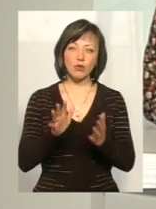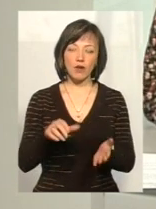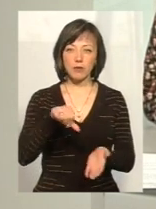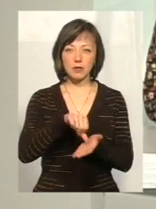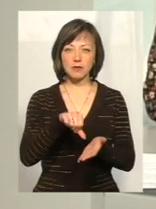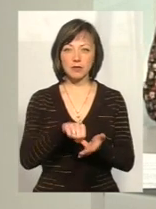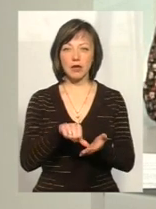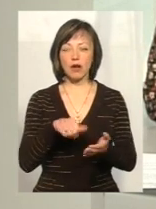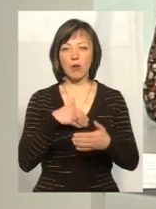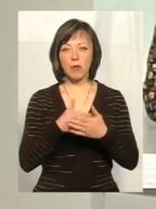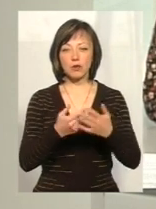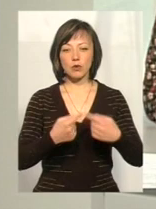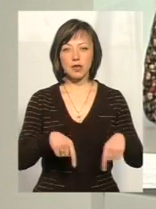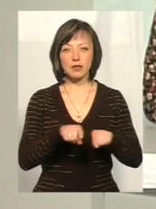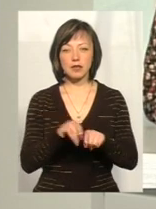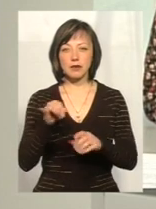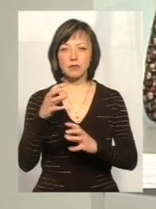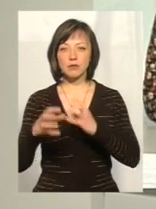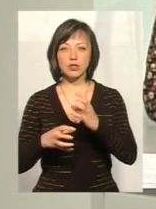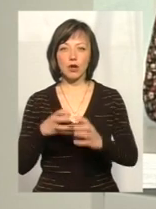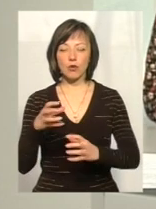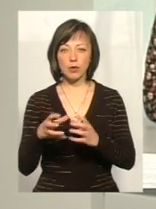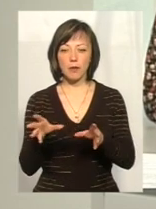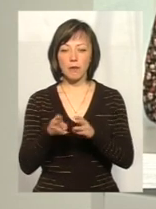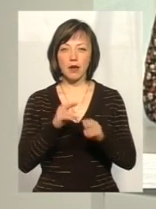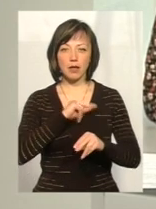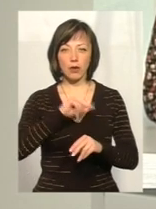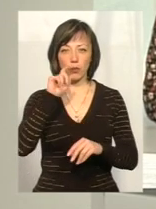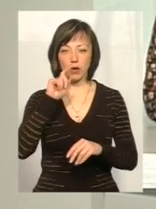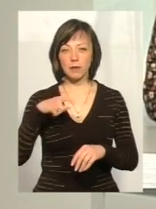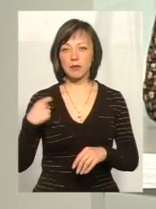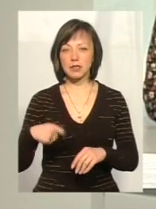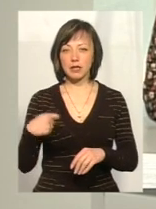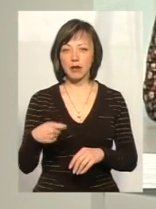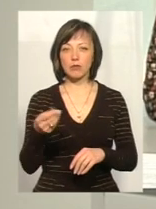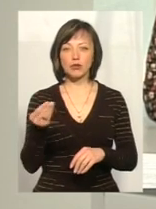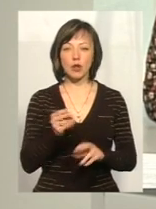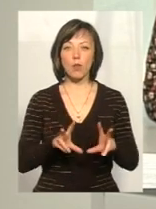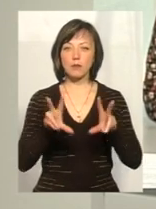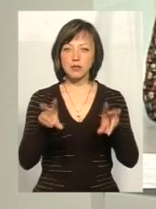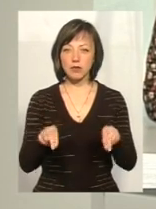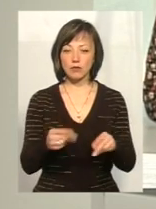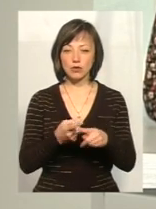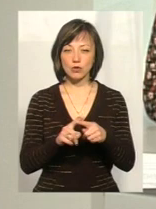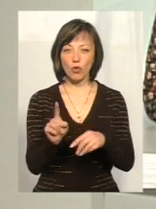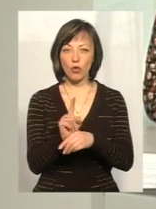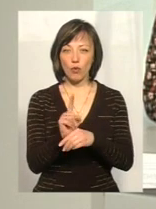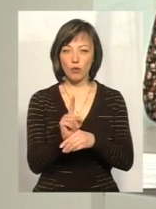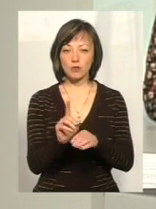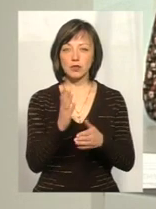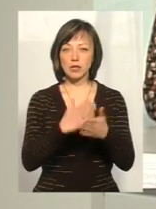представники громадських організацій, так і міжнародні партнери України. Президент Петро Порошенко обіцяв, що дану норму